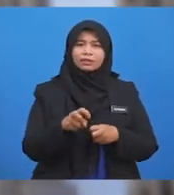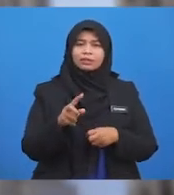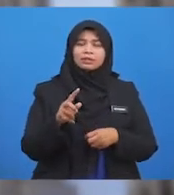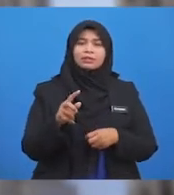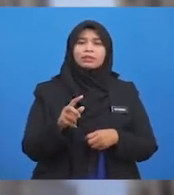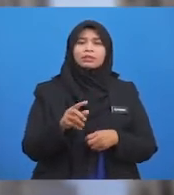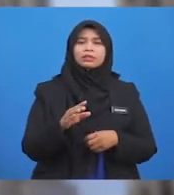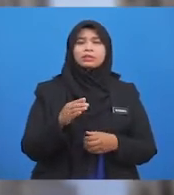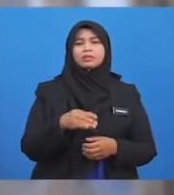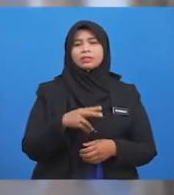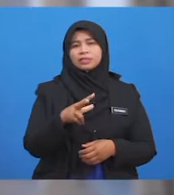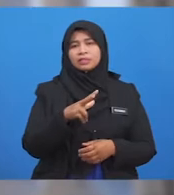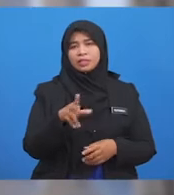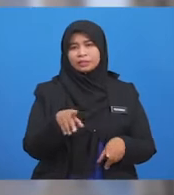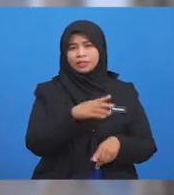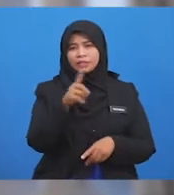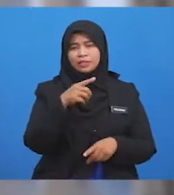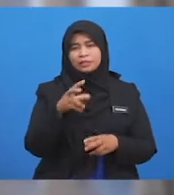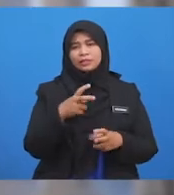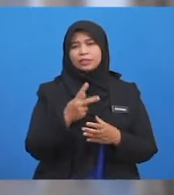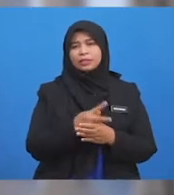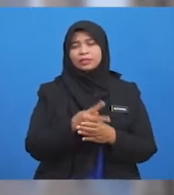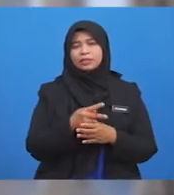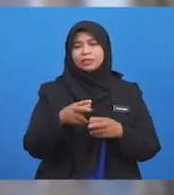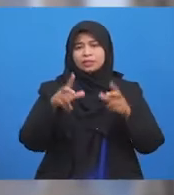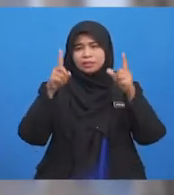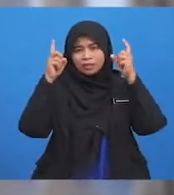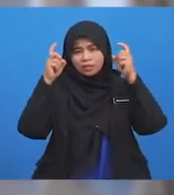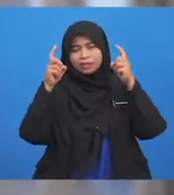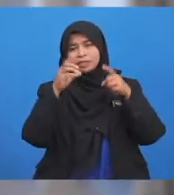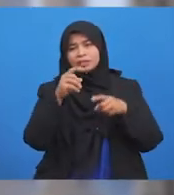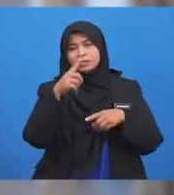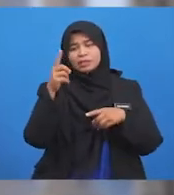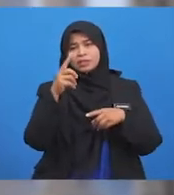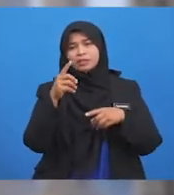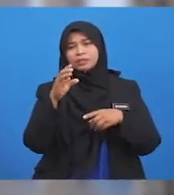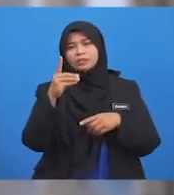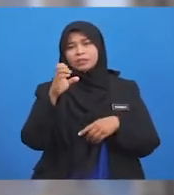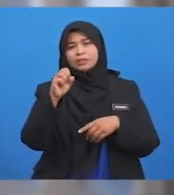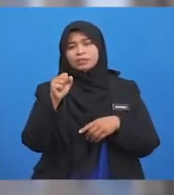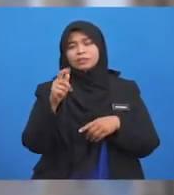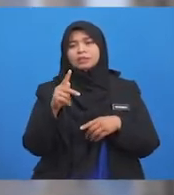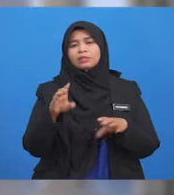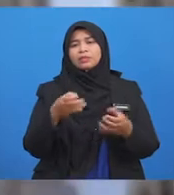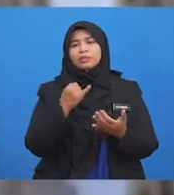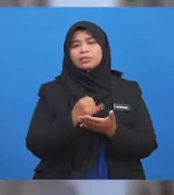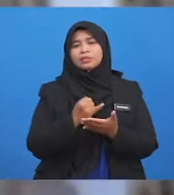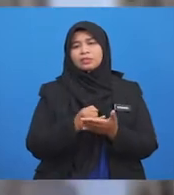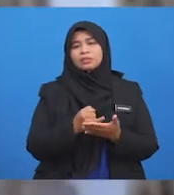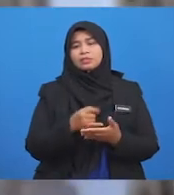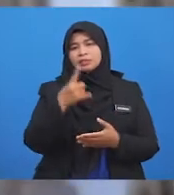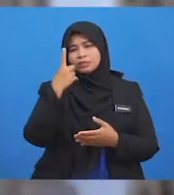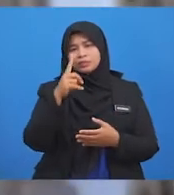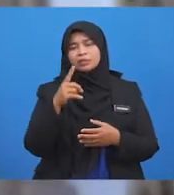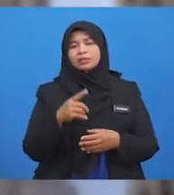Serta Gangguan Syautan Yang Sentiasa Mendasak Melakukan Kezaliman Demi